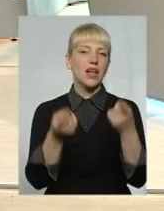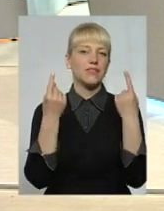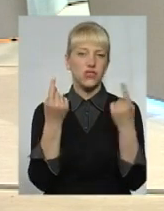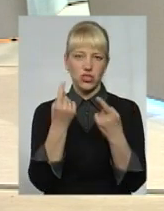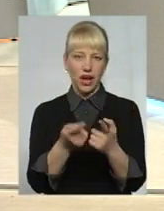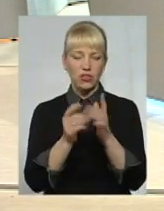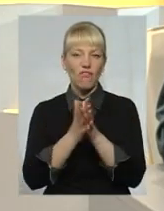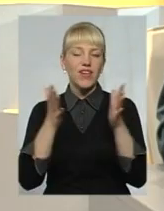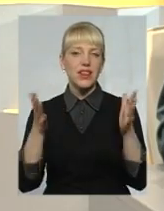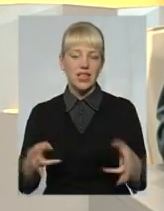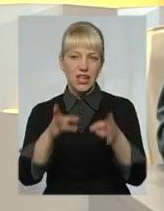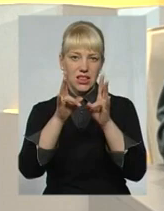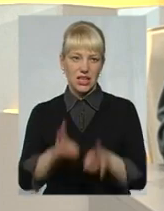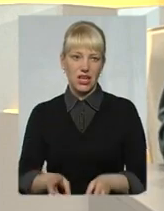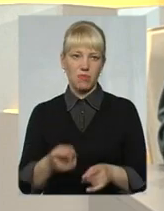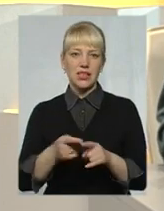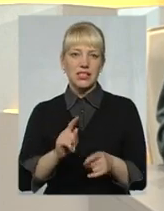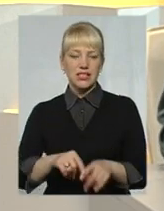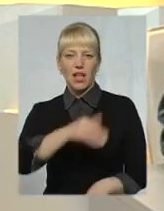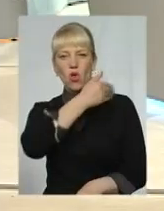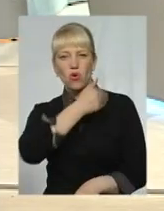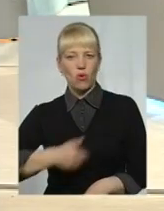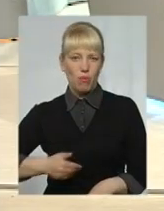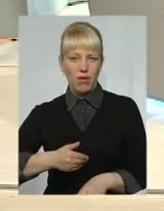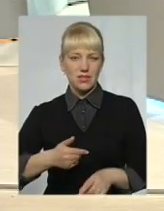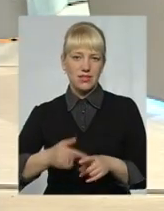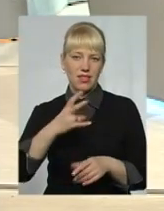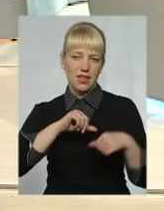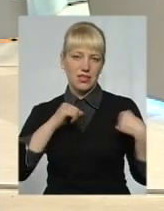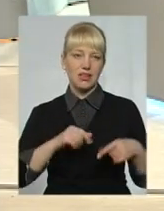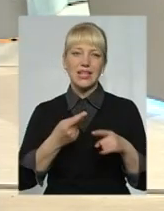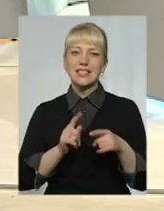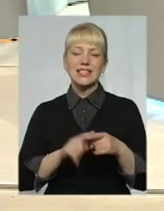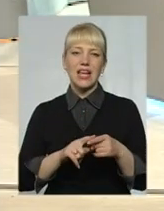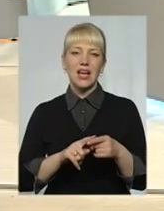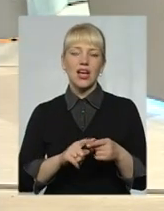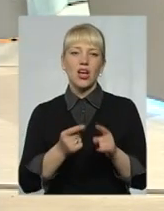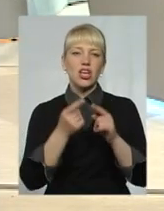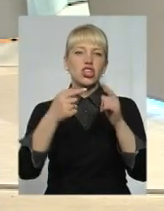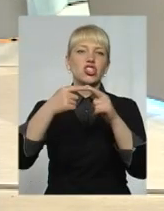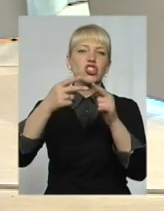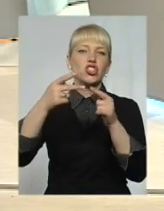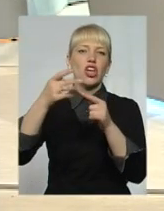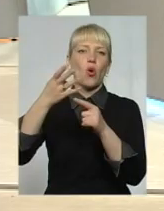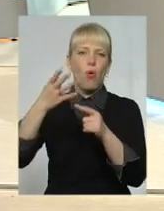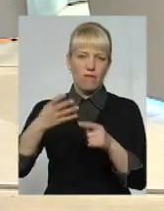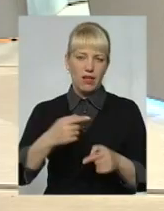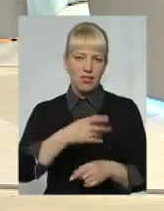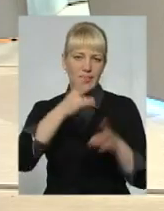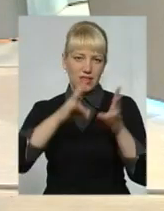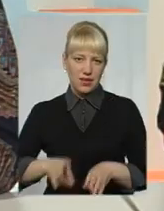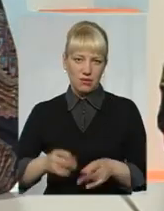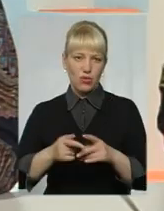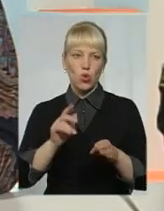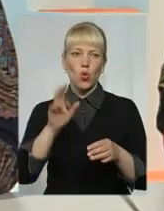травма на все життя, рубець по всьому серти. Чергова травма. Чергова травма, тому що вже та людина, яка є якорем